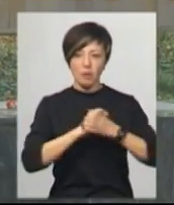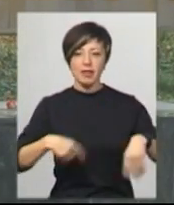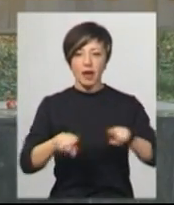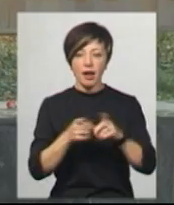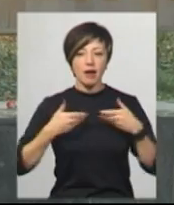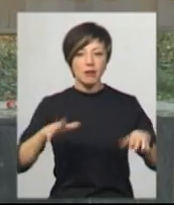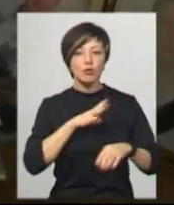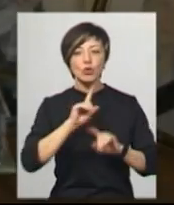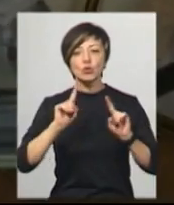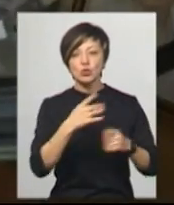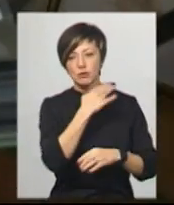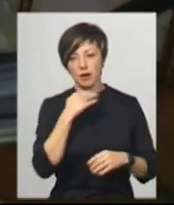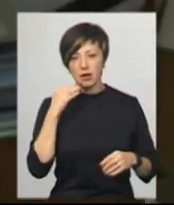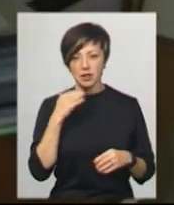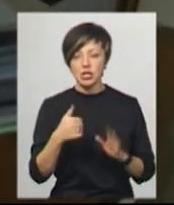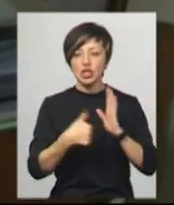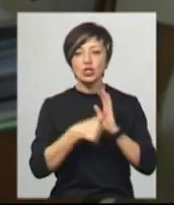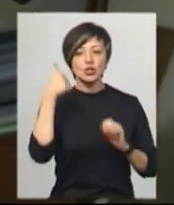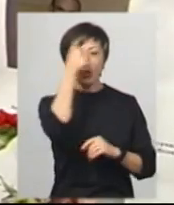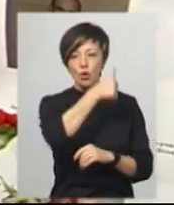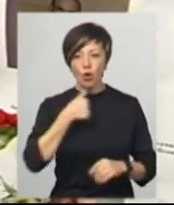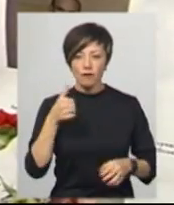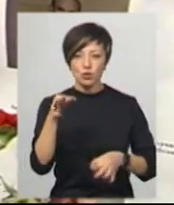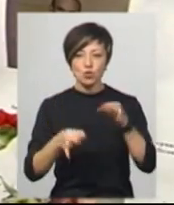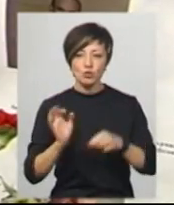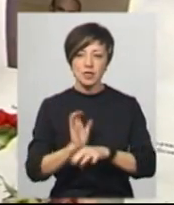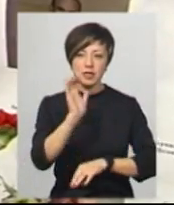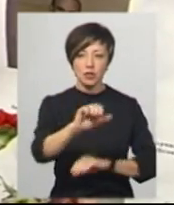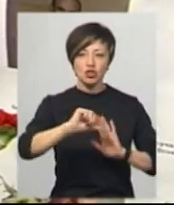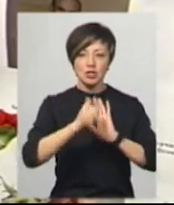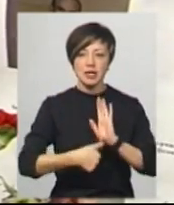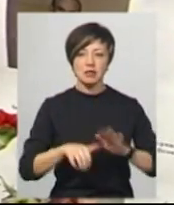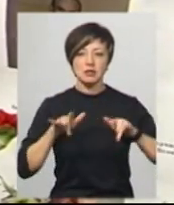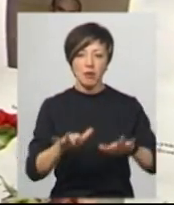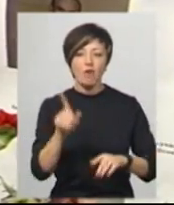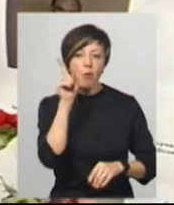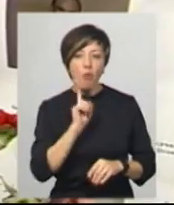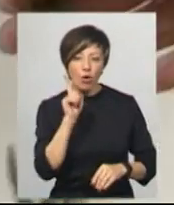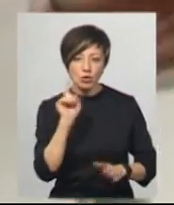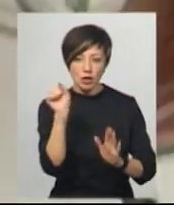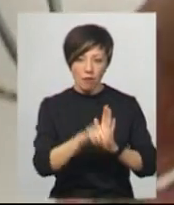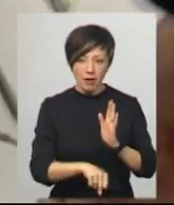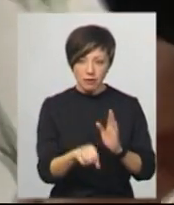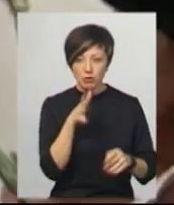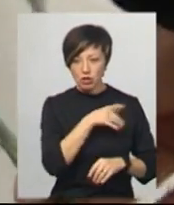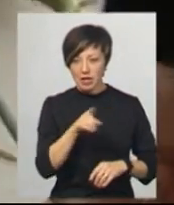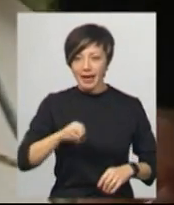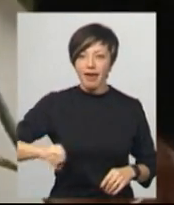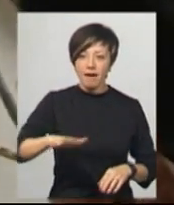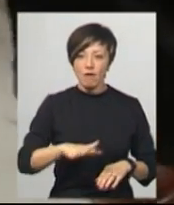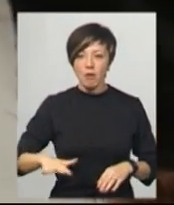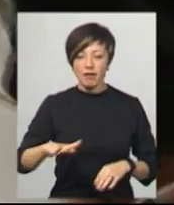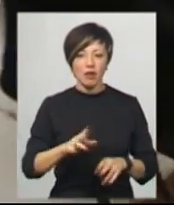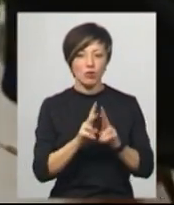таких, як ми, було дуже багато. Майже за шість років до суду скерували 16 справ. Але поки що за вбивства під час Євромайдану